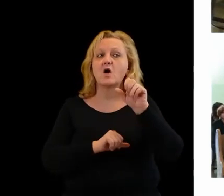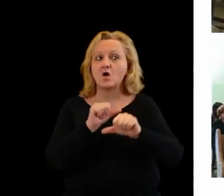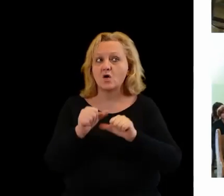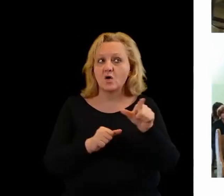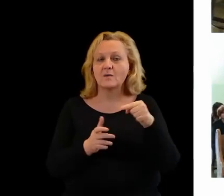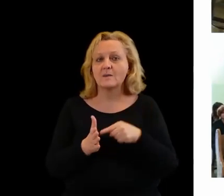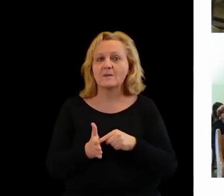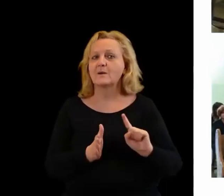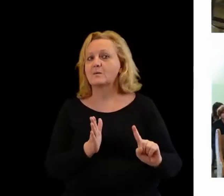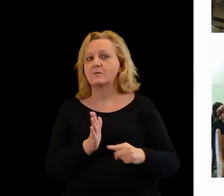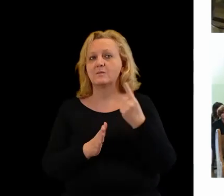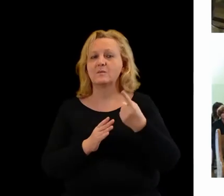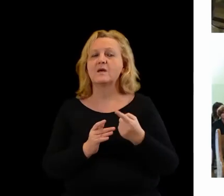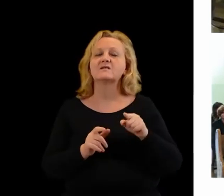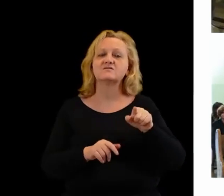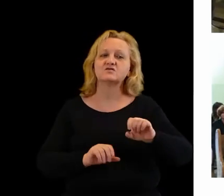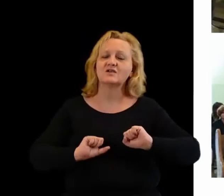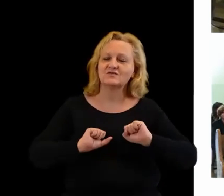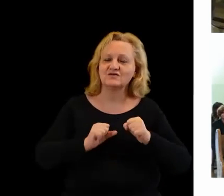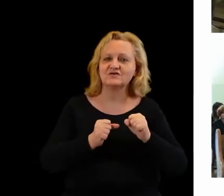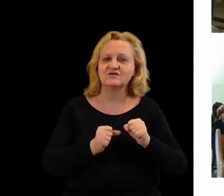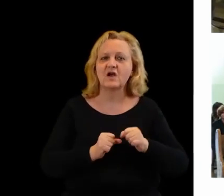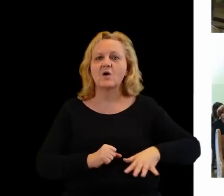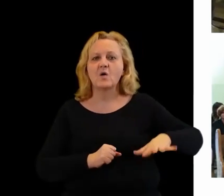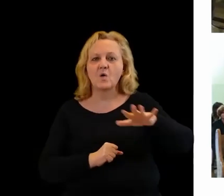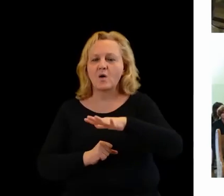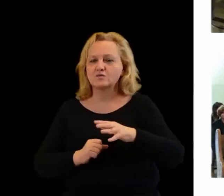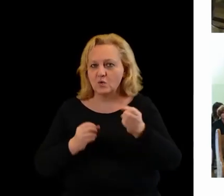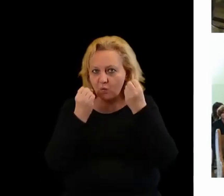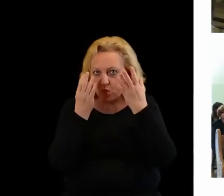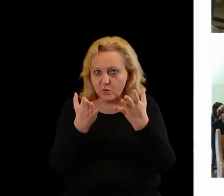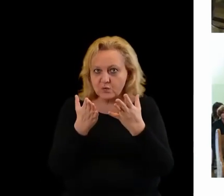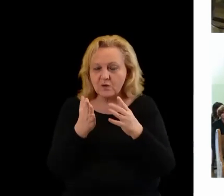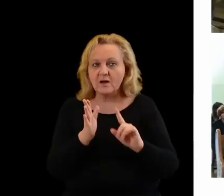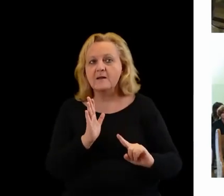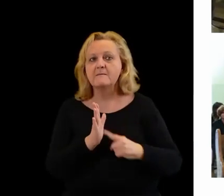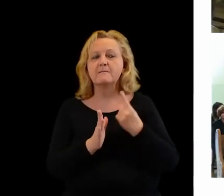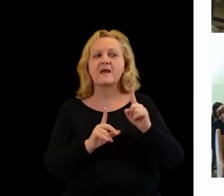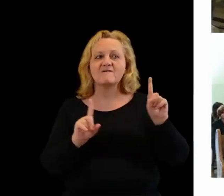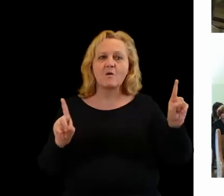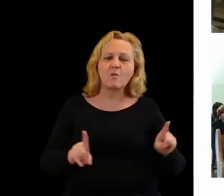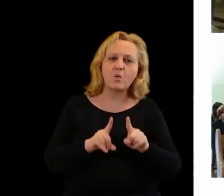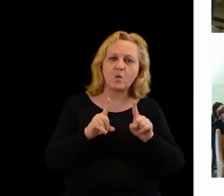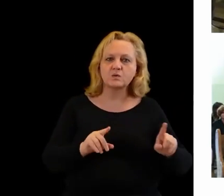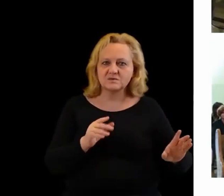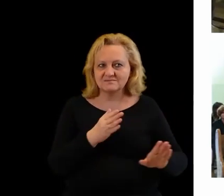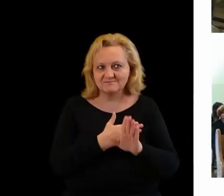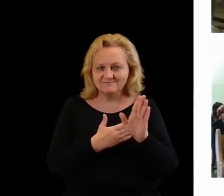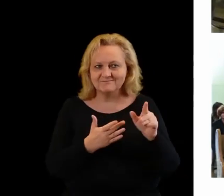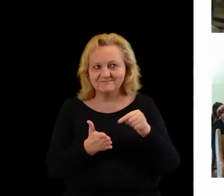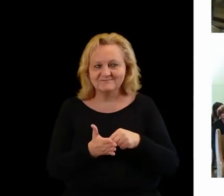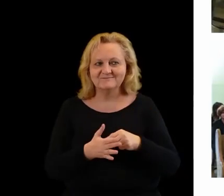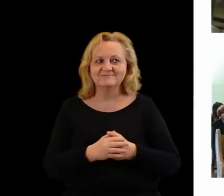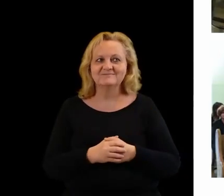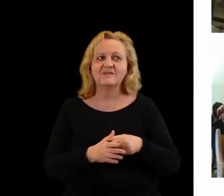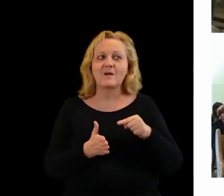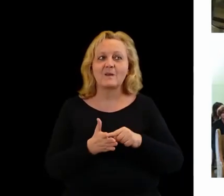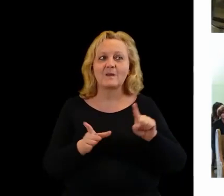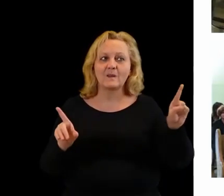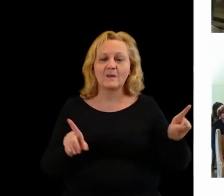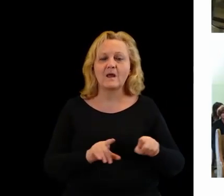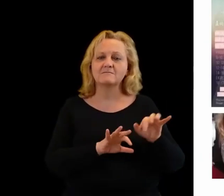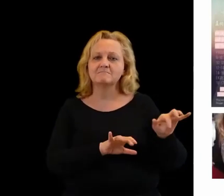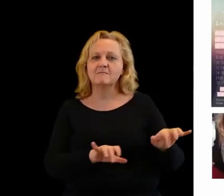pierwsze takie działalności w sferze kultury. Pierwsze koncerty to były koncerty